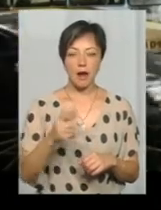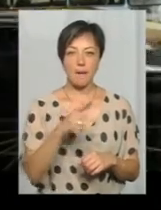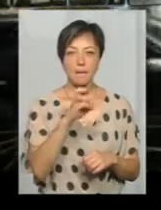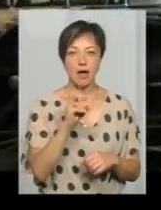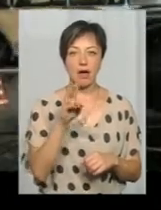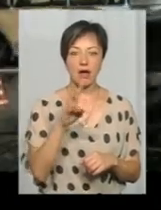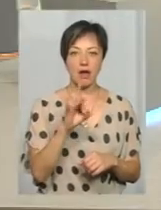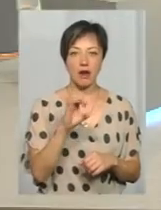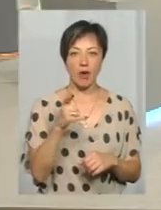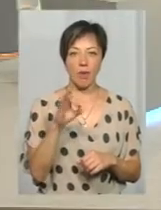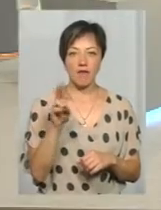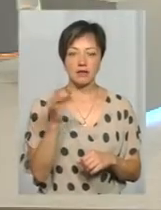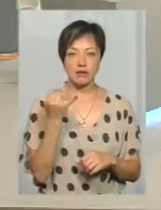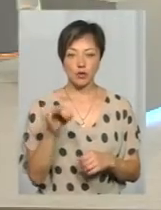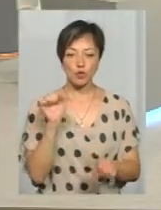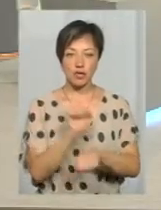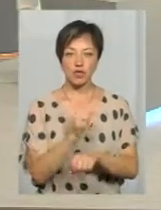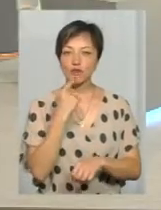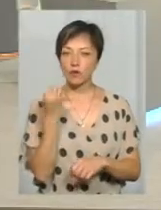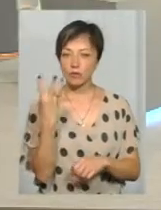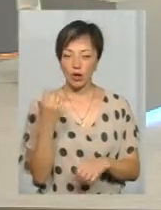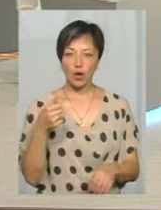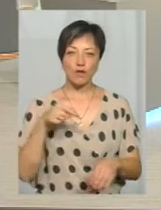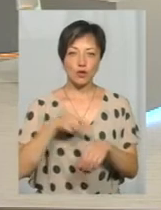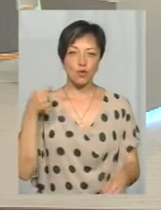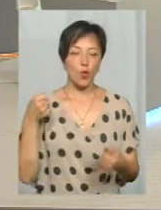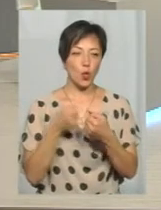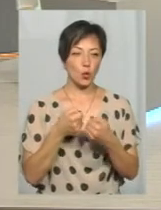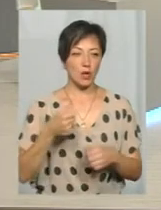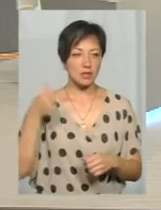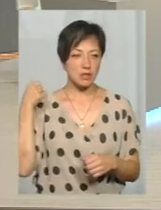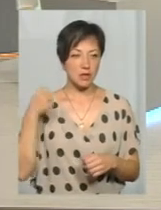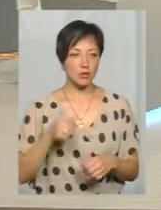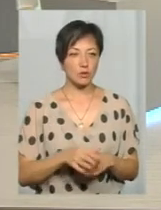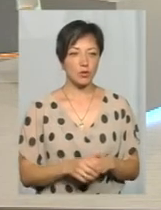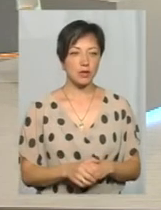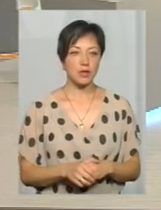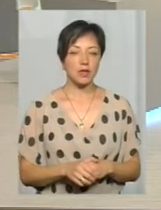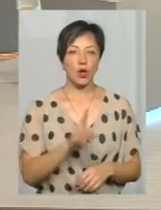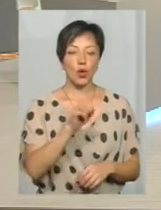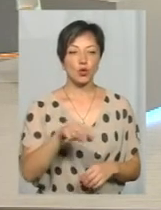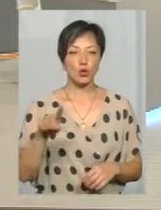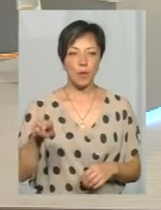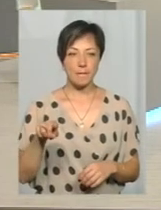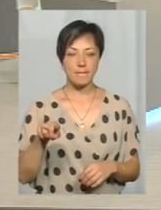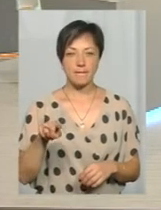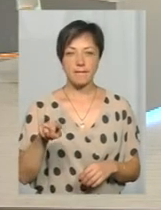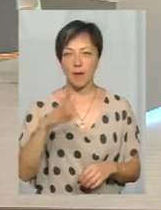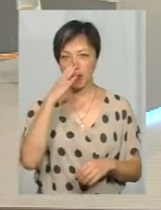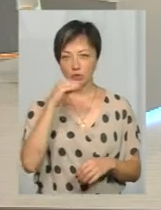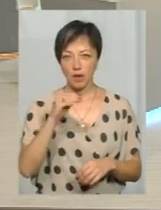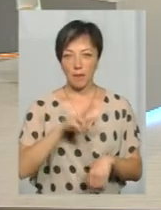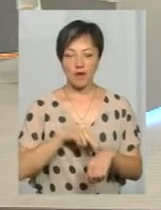Зупинився на червоний сигнал світлофора, потім відчув удар ззаду. Номер маршрутки правоохоронцям